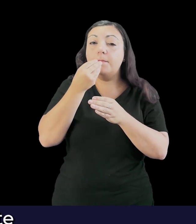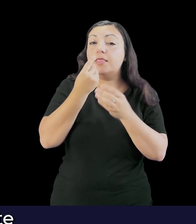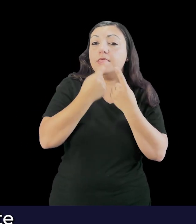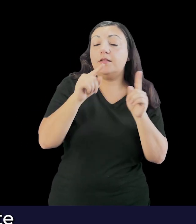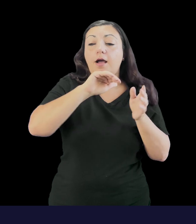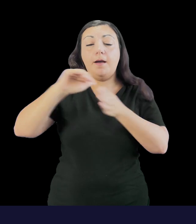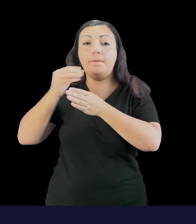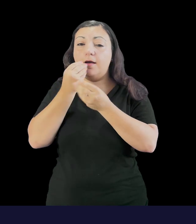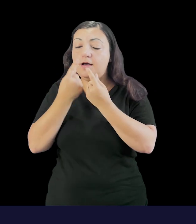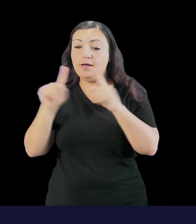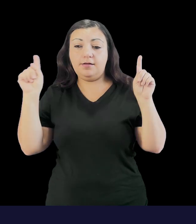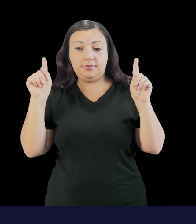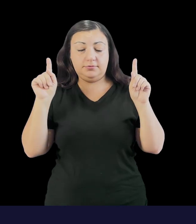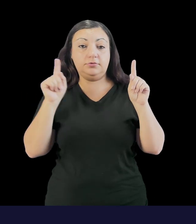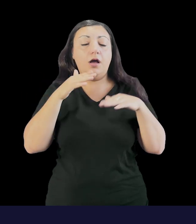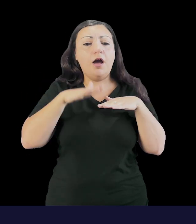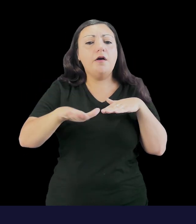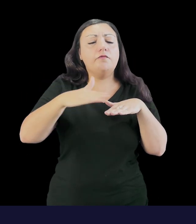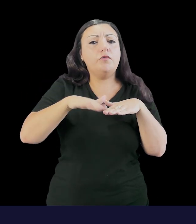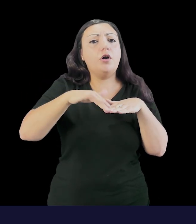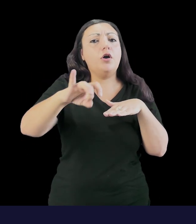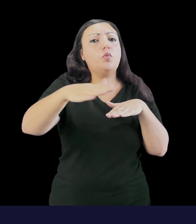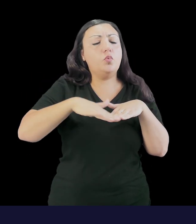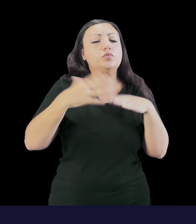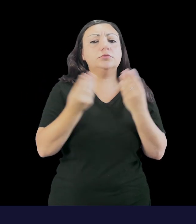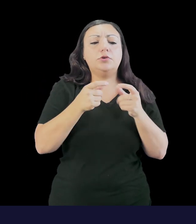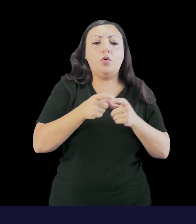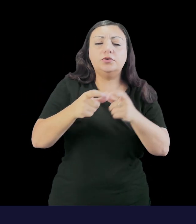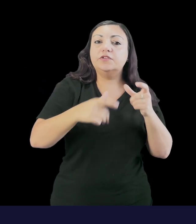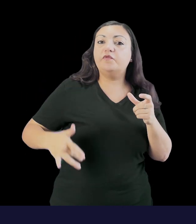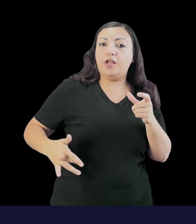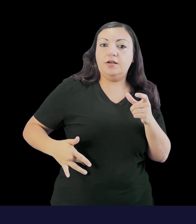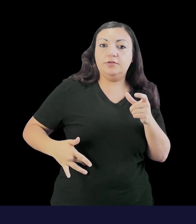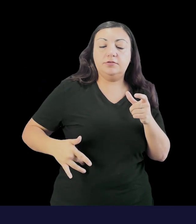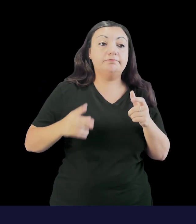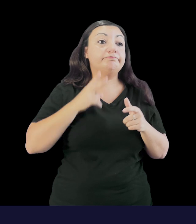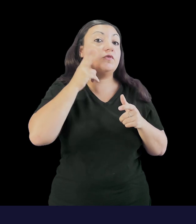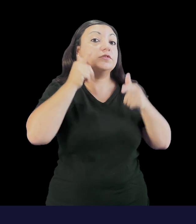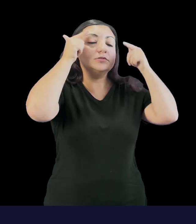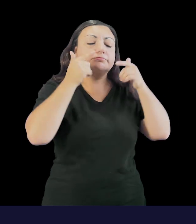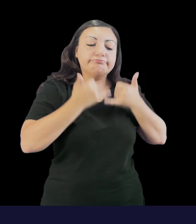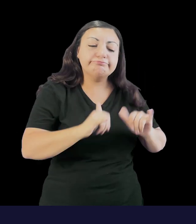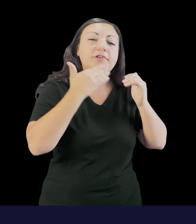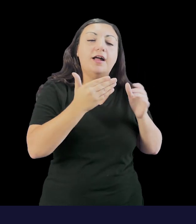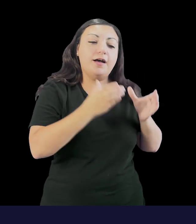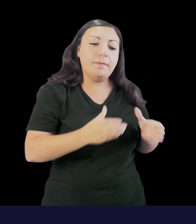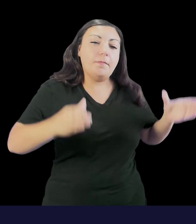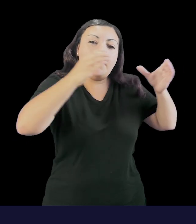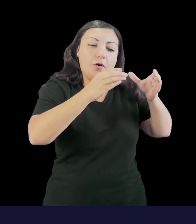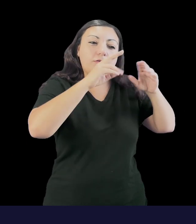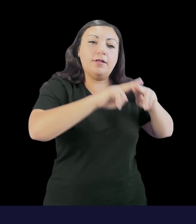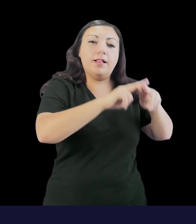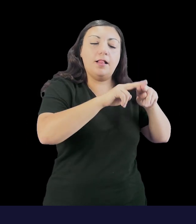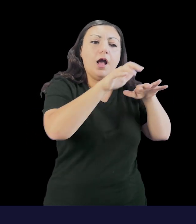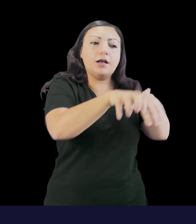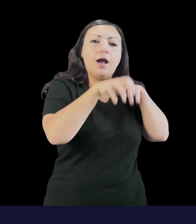piacere diverso ma lo usiamo anche come abbinamento a volte ai crostini fegatini. Il Vinsanto nasce in questo ambiente che vedete, nasce in